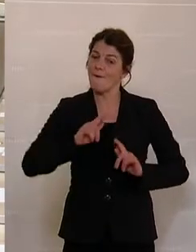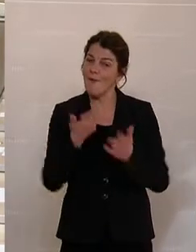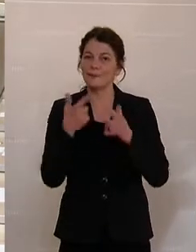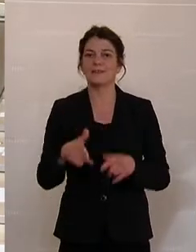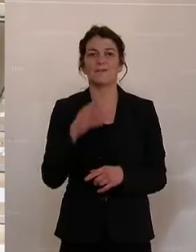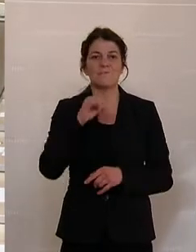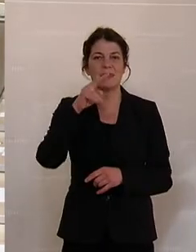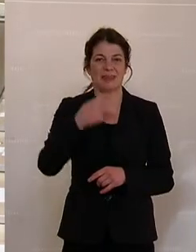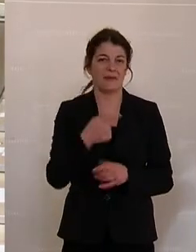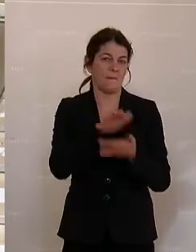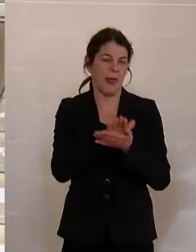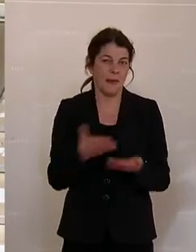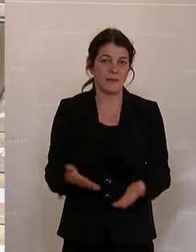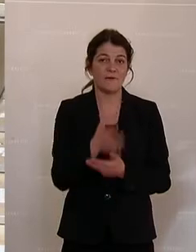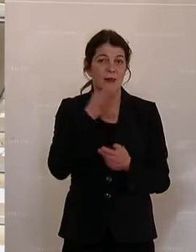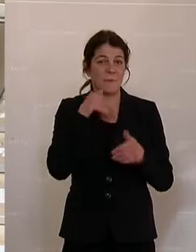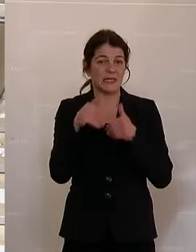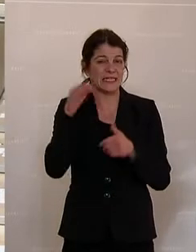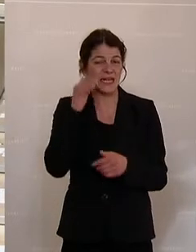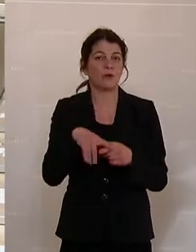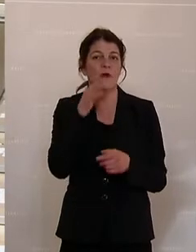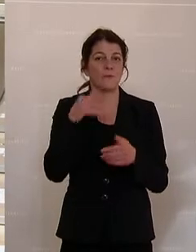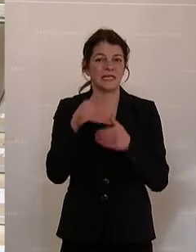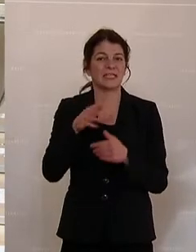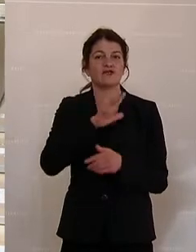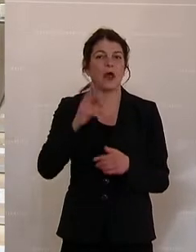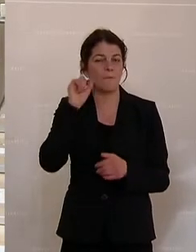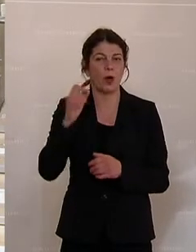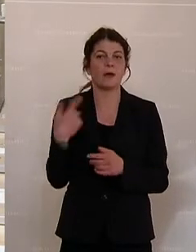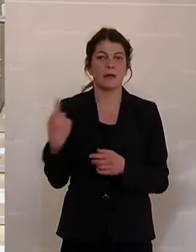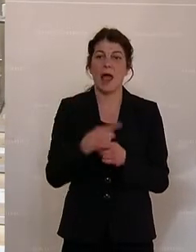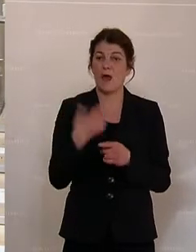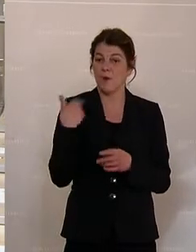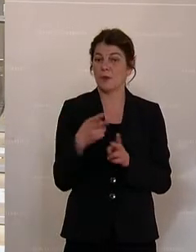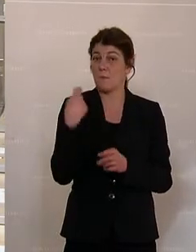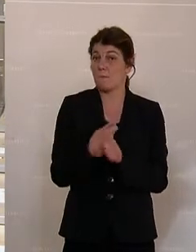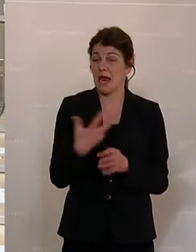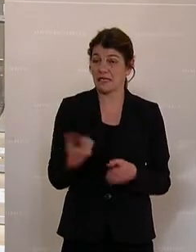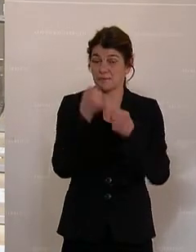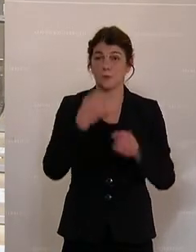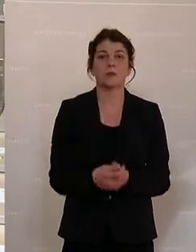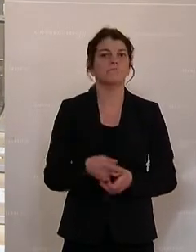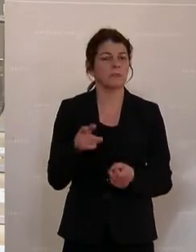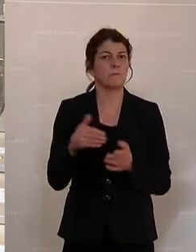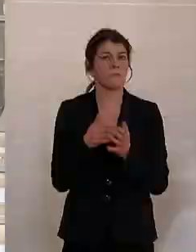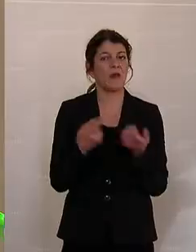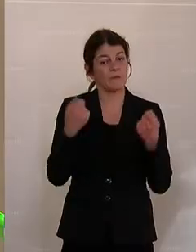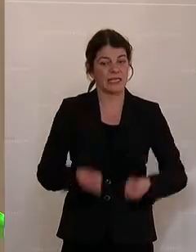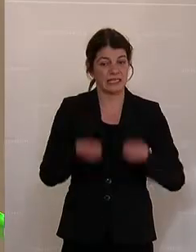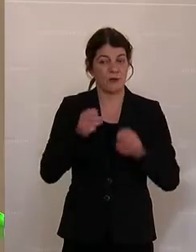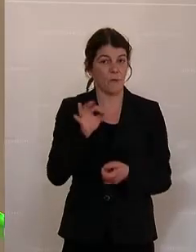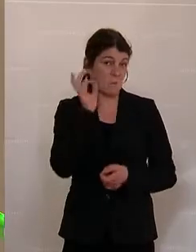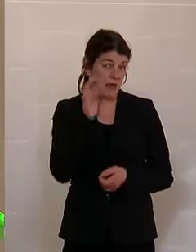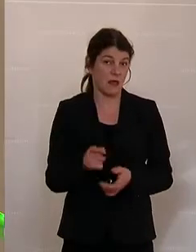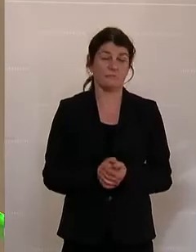behalten. Unsere Frau Ministerin und die Frau Ministerin Schramböck gemeinsam haben hier einen Award vor kurzem gegründet. Es braucht Finanzerziehung für Mädchen. Es